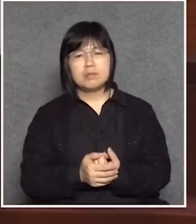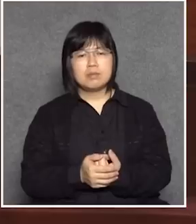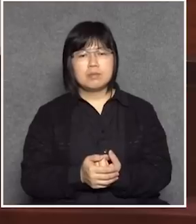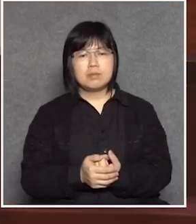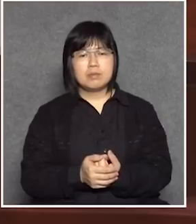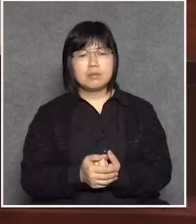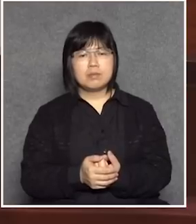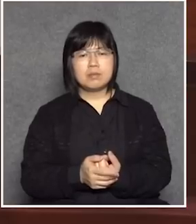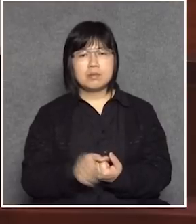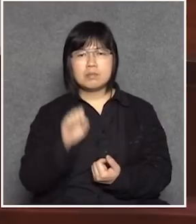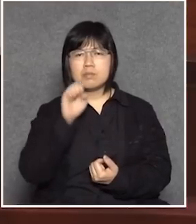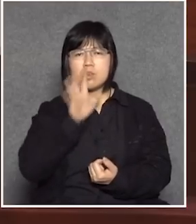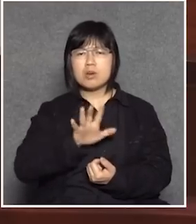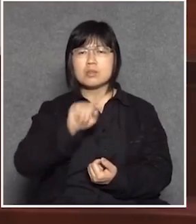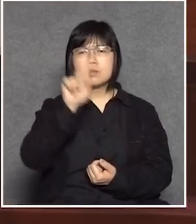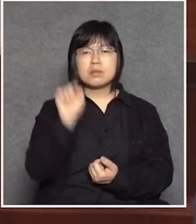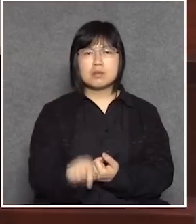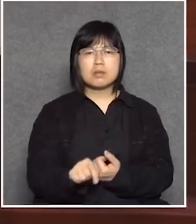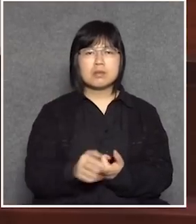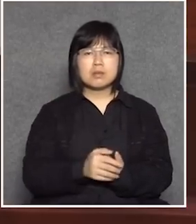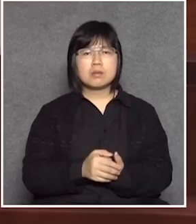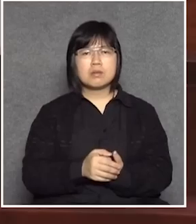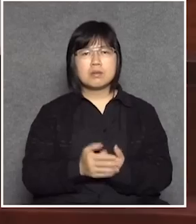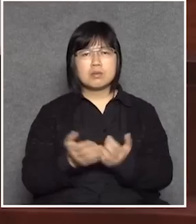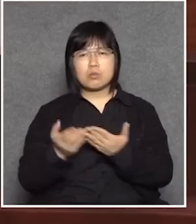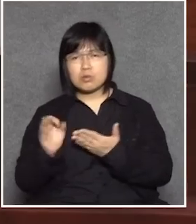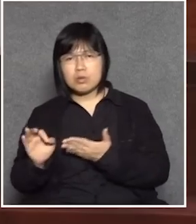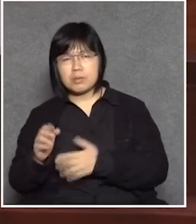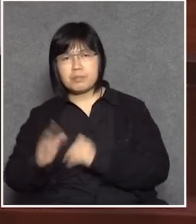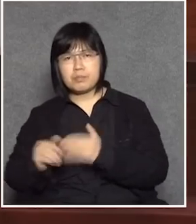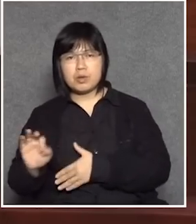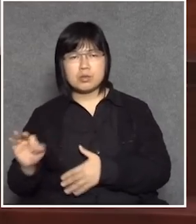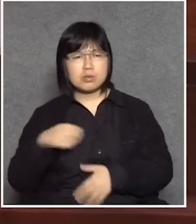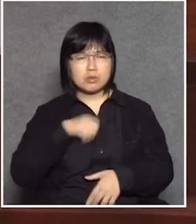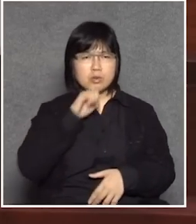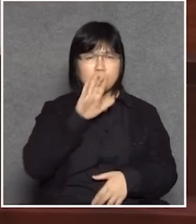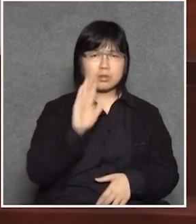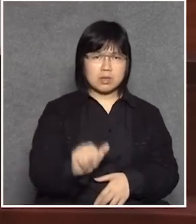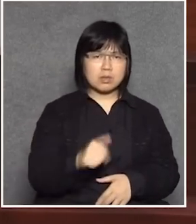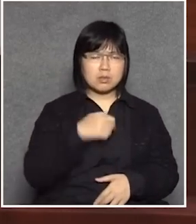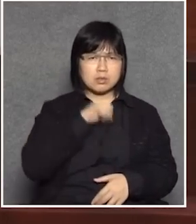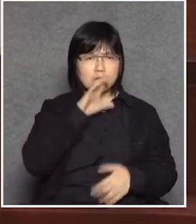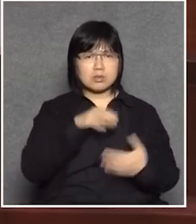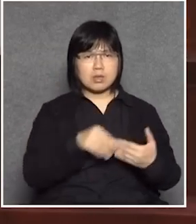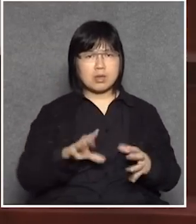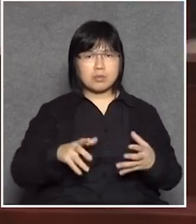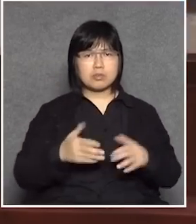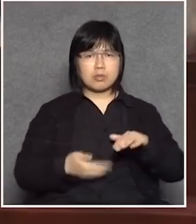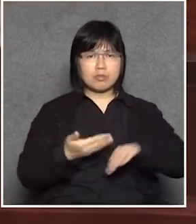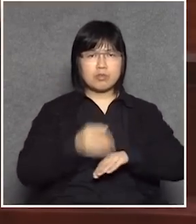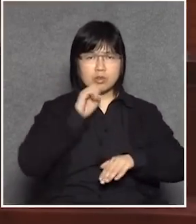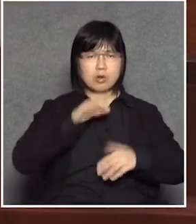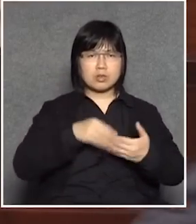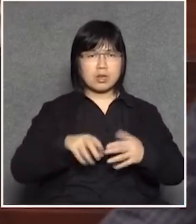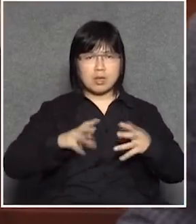為何你不說呢?學無術為何不能說呢?說的人就叫拉布重複說就叫拉布